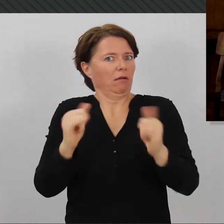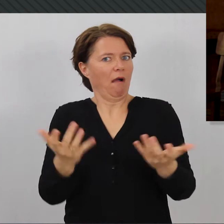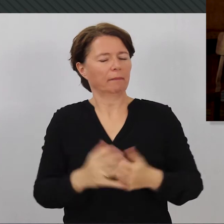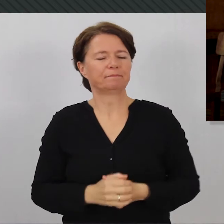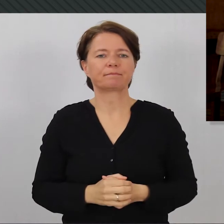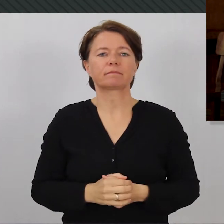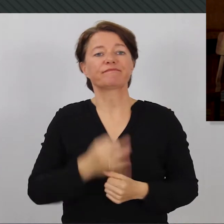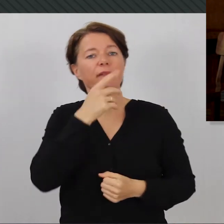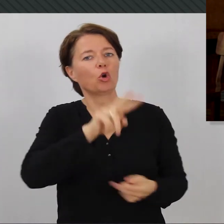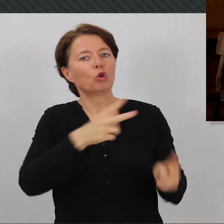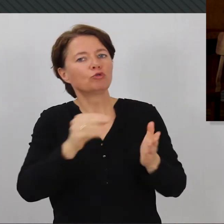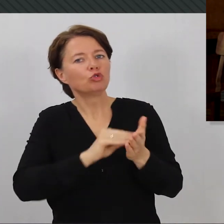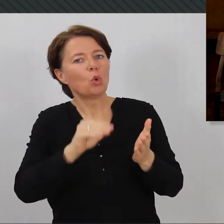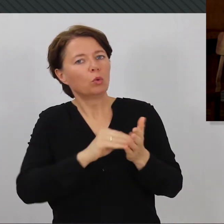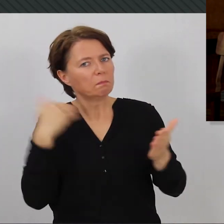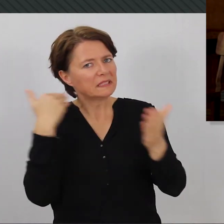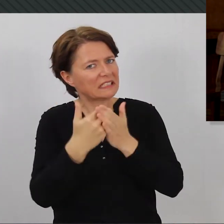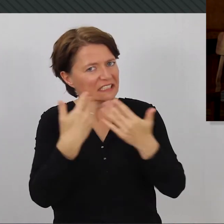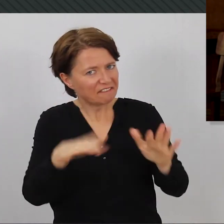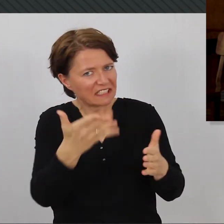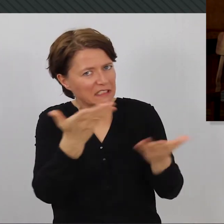Umschulungsmaßnahmen hast du schon alle durch?